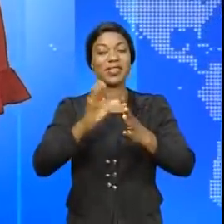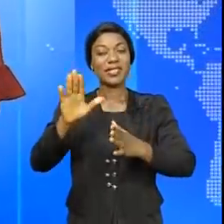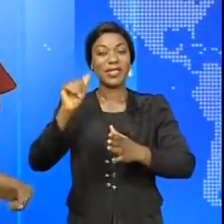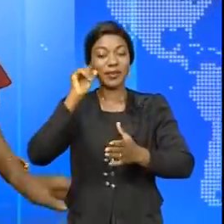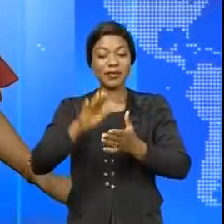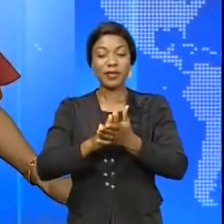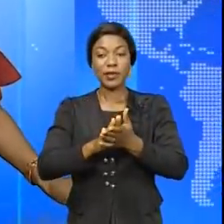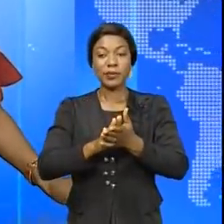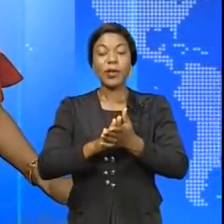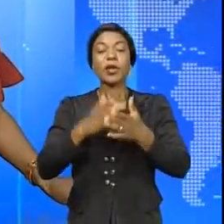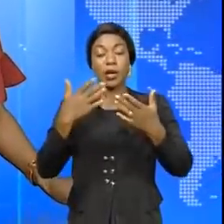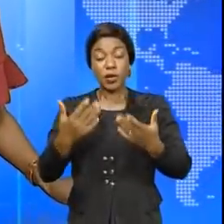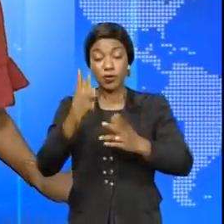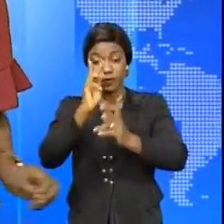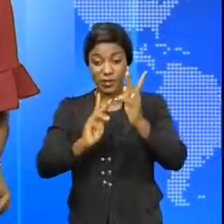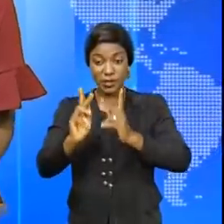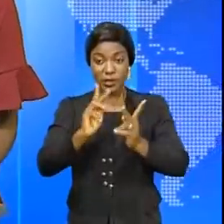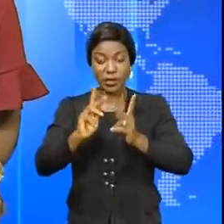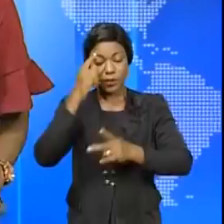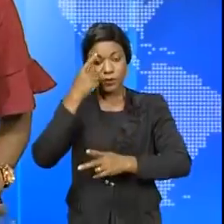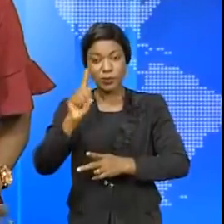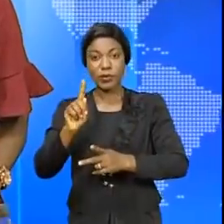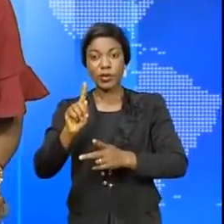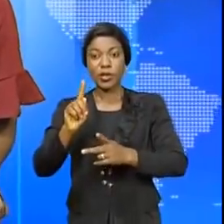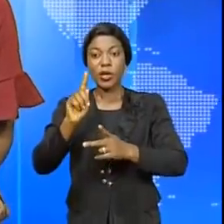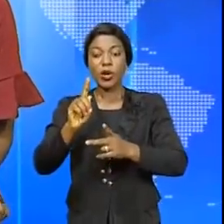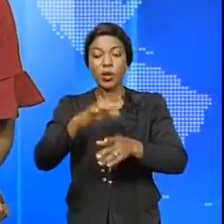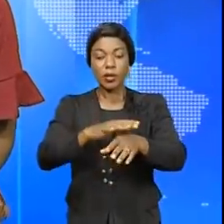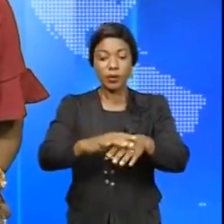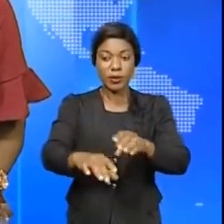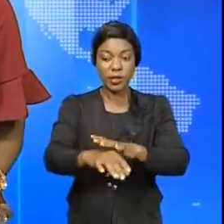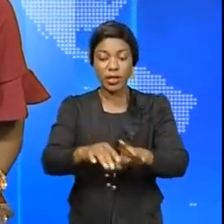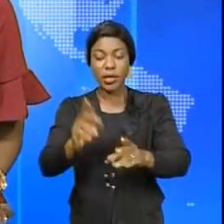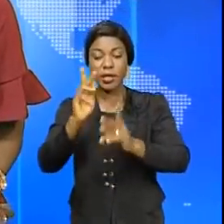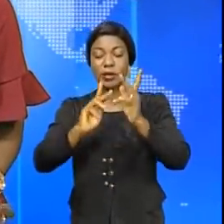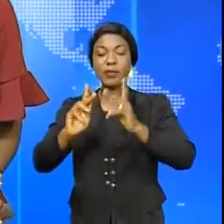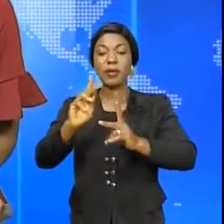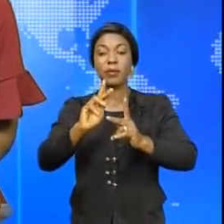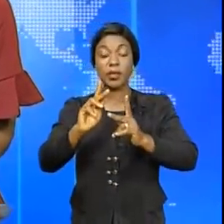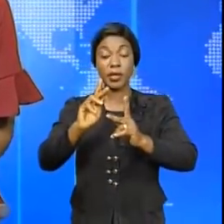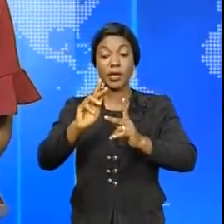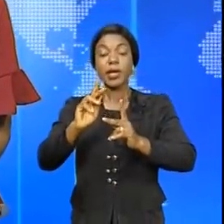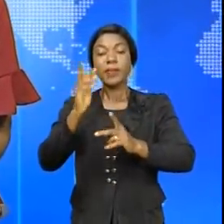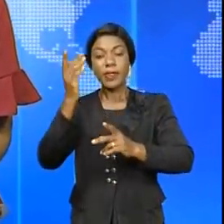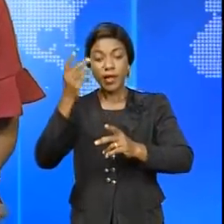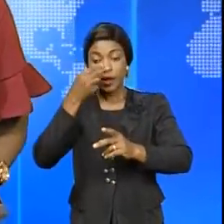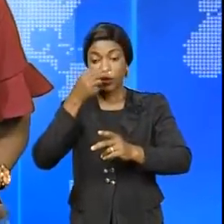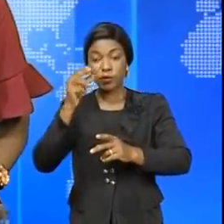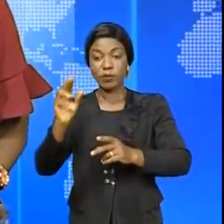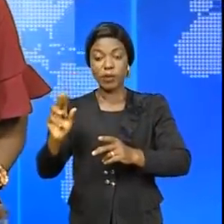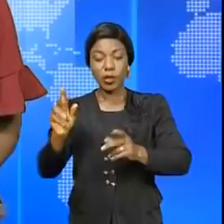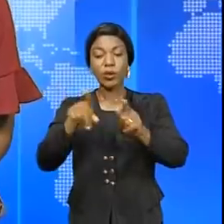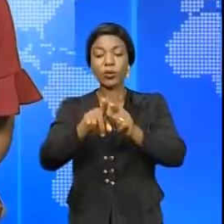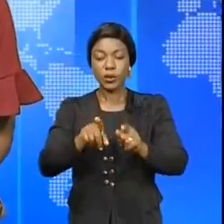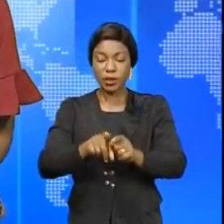première dame. Cette visite s'inscrit dans le cadre de la consolation du couple présidentiel à la population de Goma, victime des